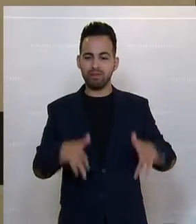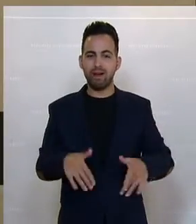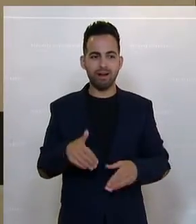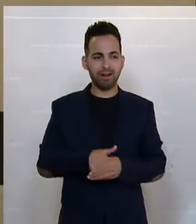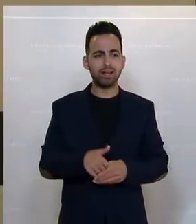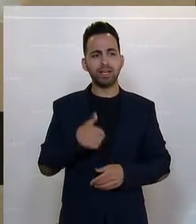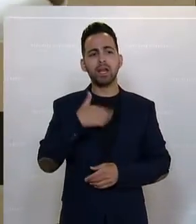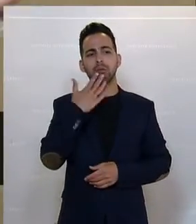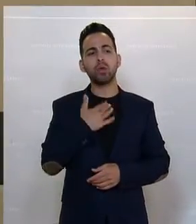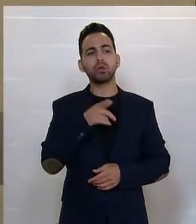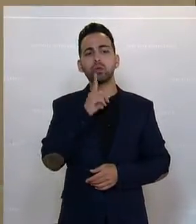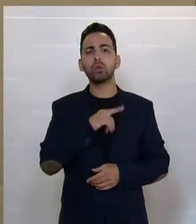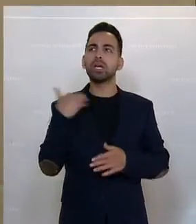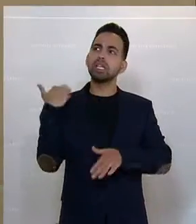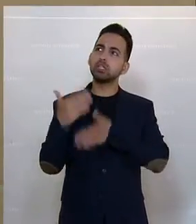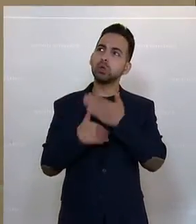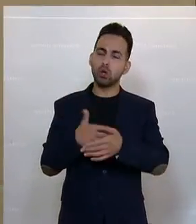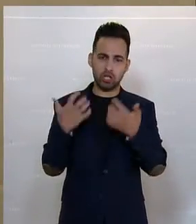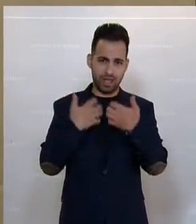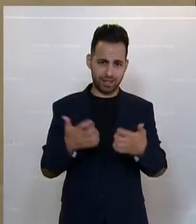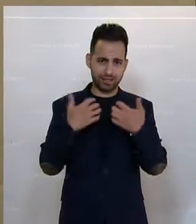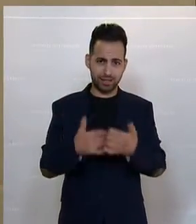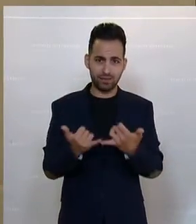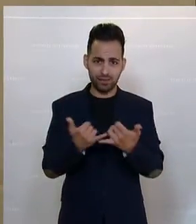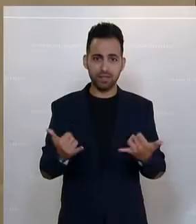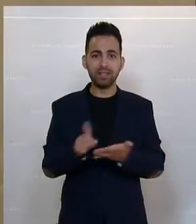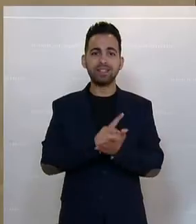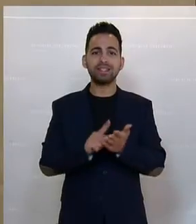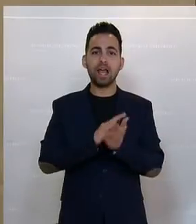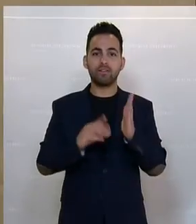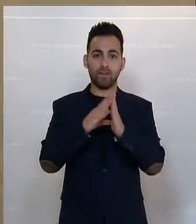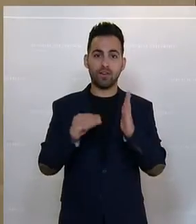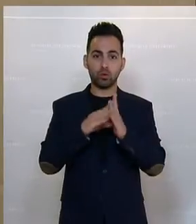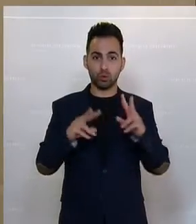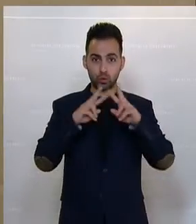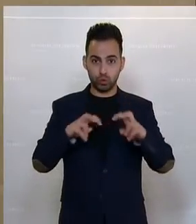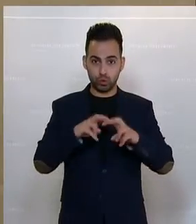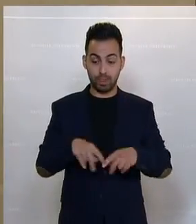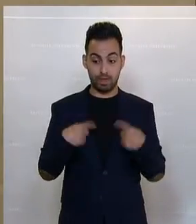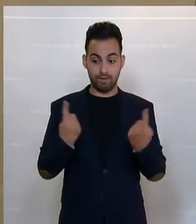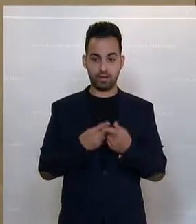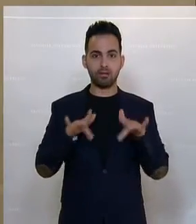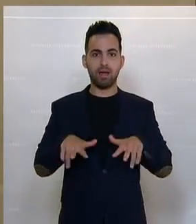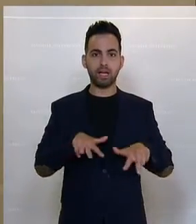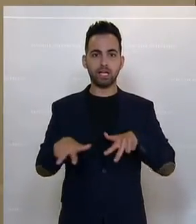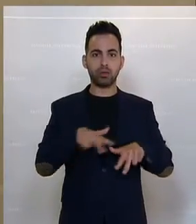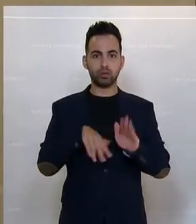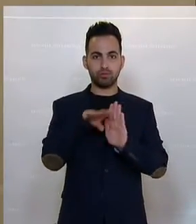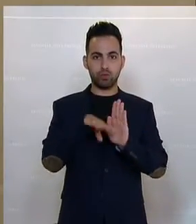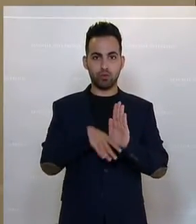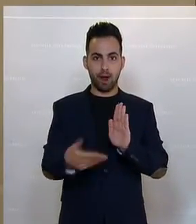Ich möchte jetzt nur einfach die Historie erzählen, Zeitverwendungsstudie. Wir haben ein Regierungsprogramm